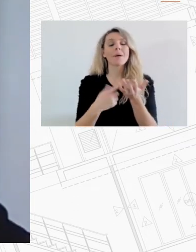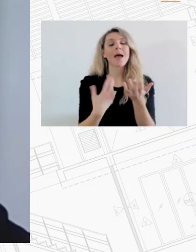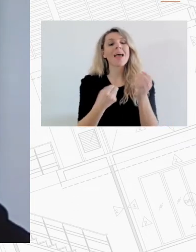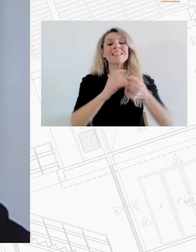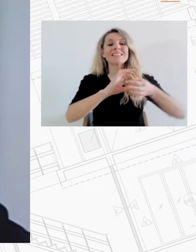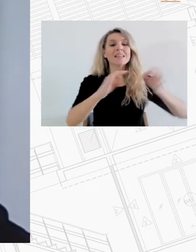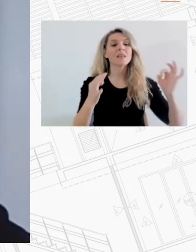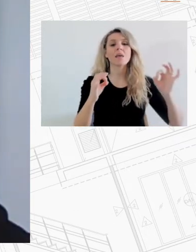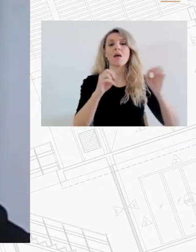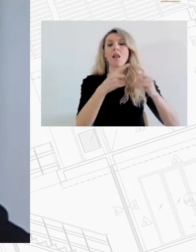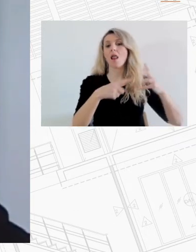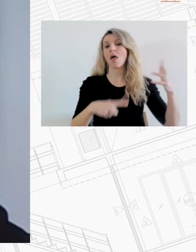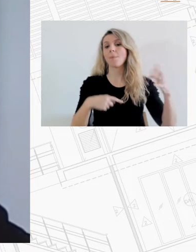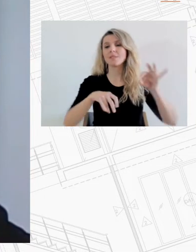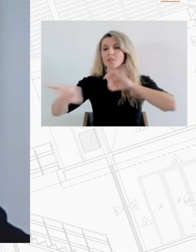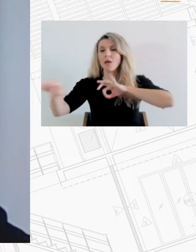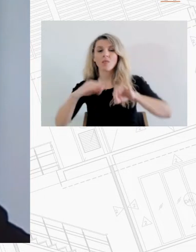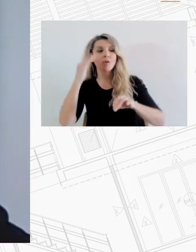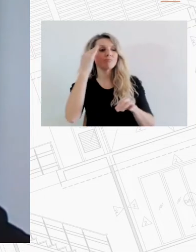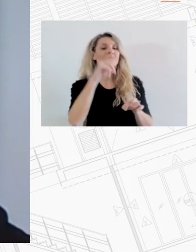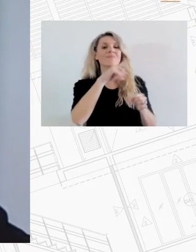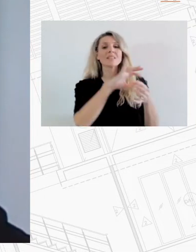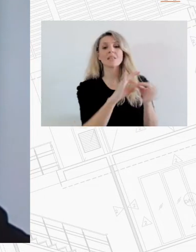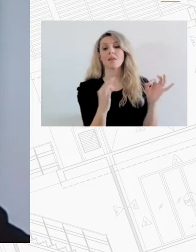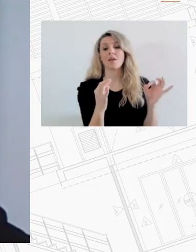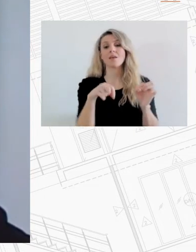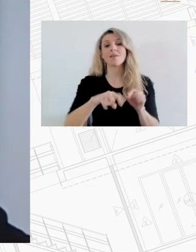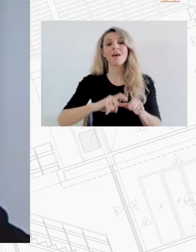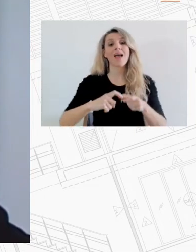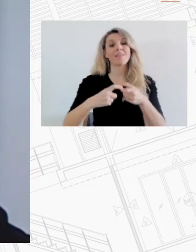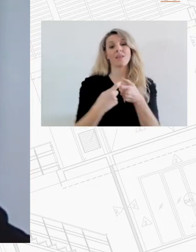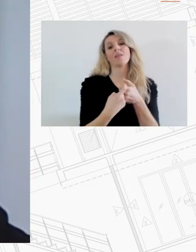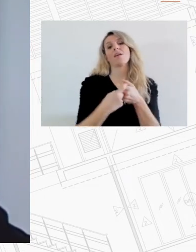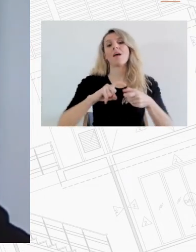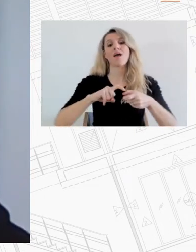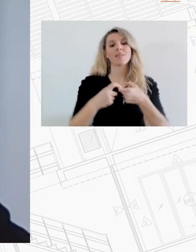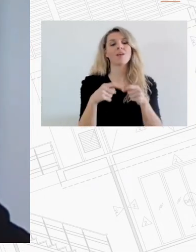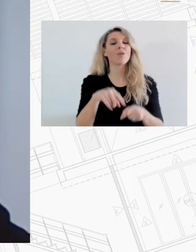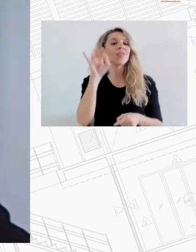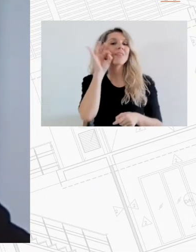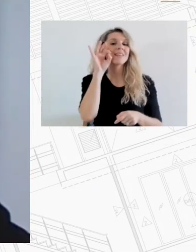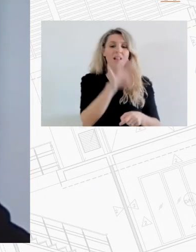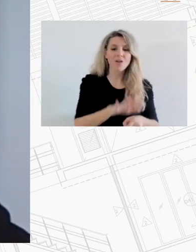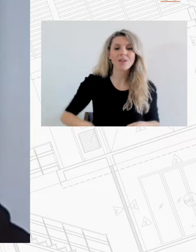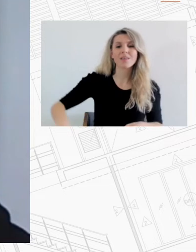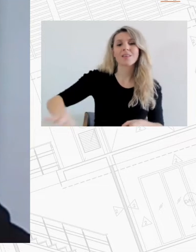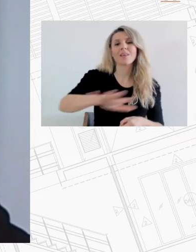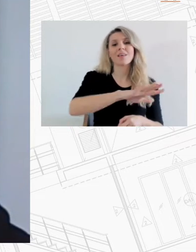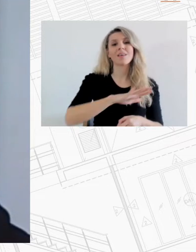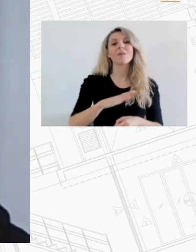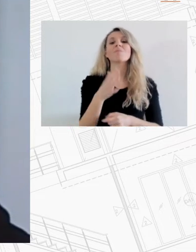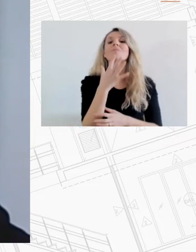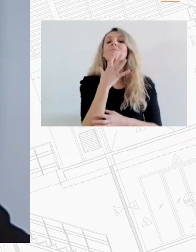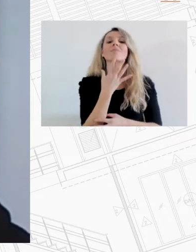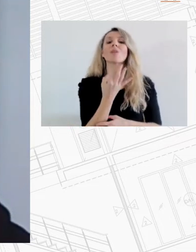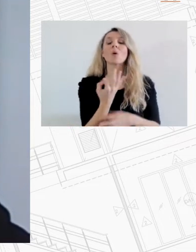Έτσι, η εταιρεία μας ως επιχειρησιακός βραχίωνας στον Δήμο της Μητροπολιτικής Θεσσαλονίκης γιατί στην μετοχική